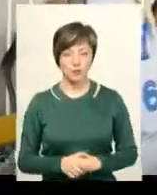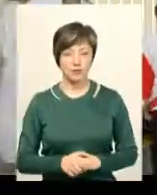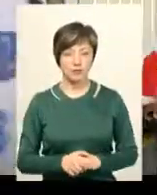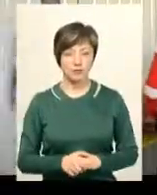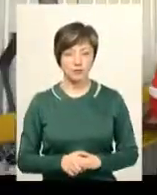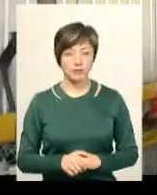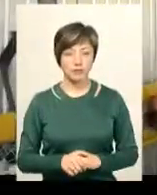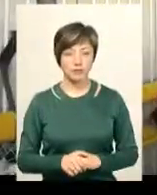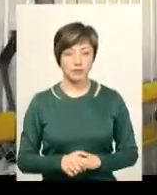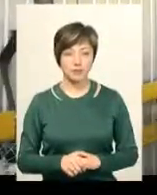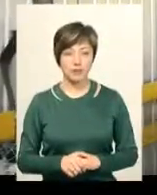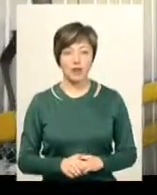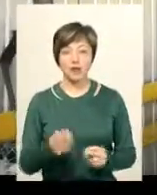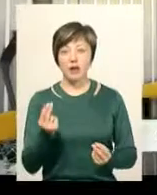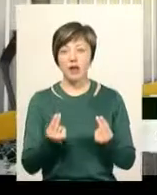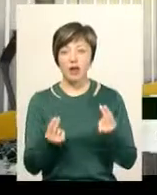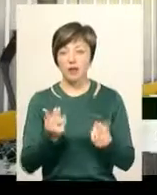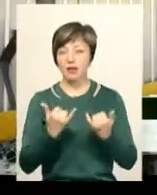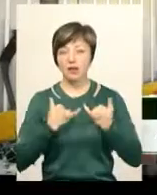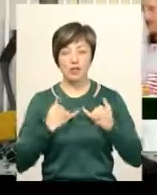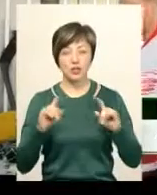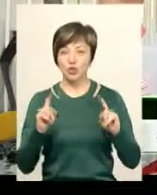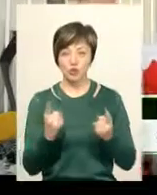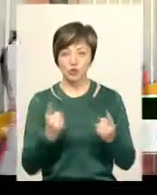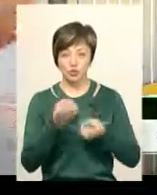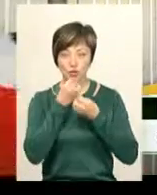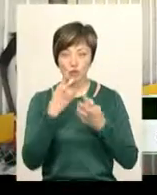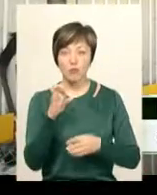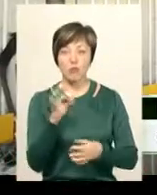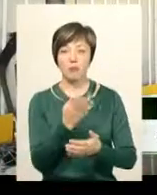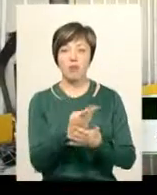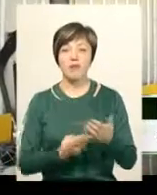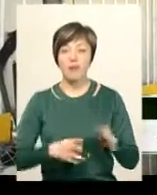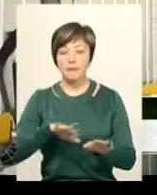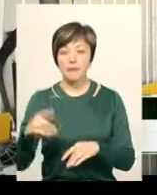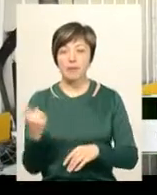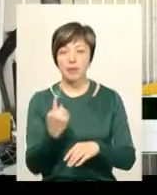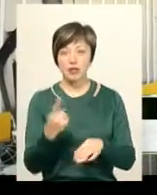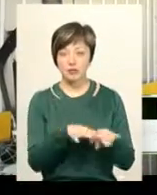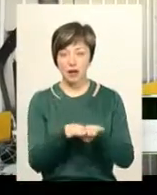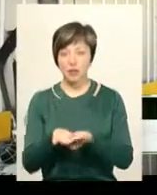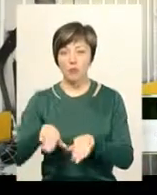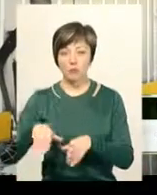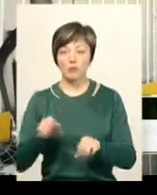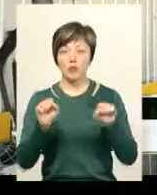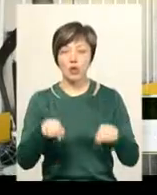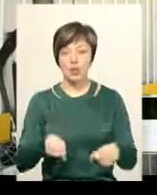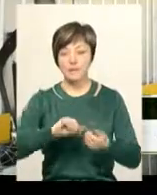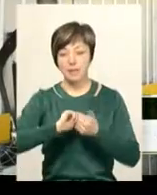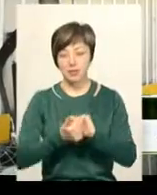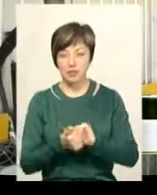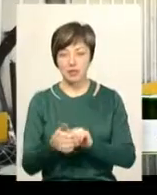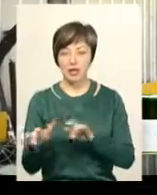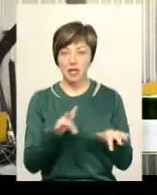для нас склалась не дуже добре, бо програвали після першого періоду, але потім змогли перелимити хід гри.